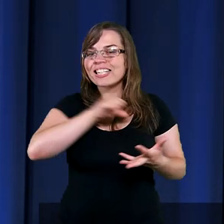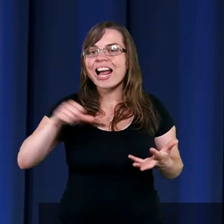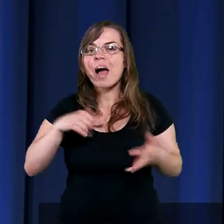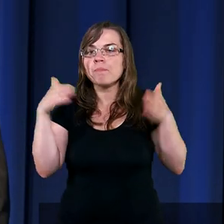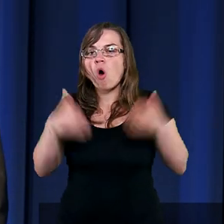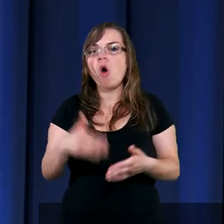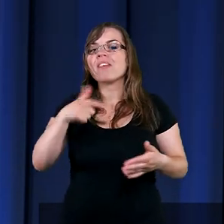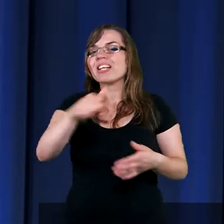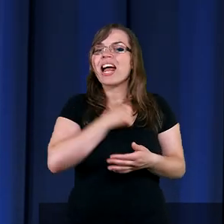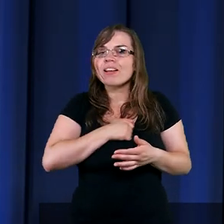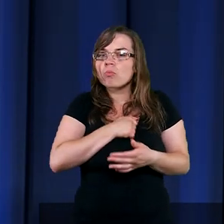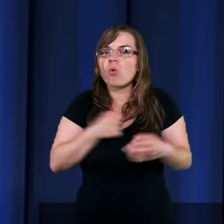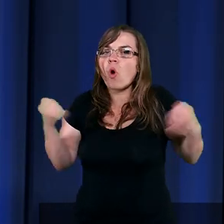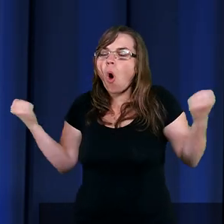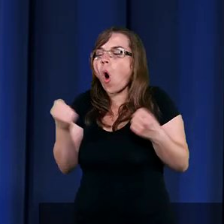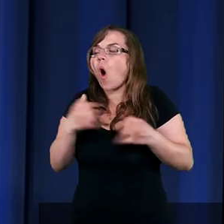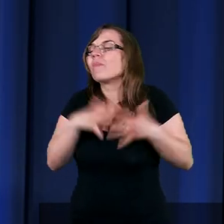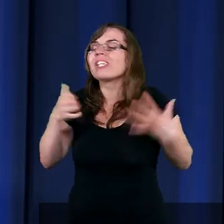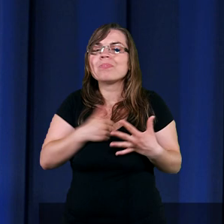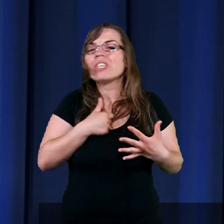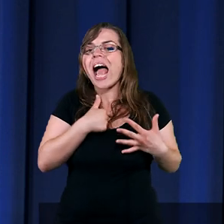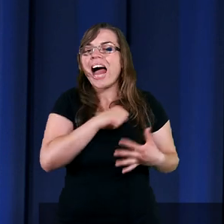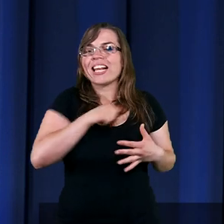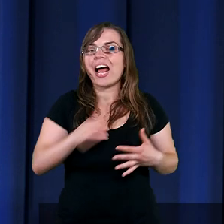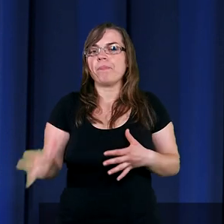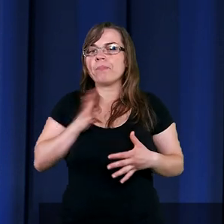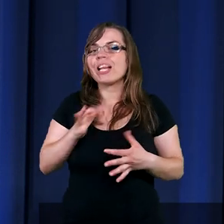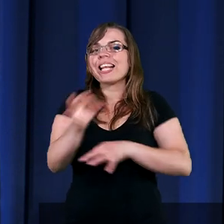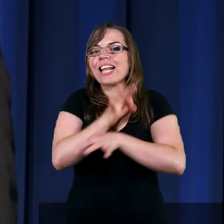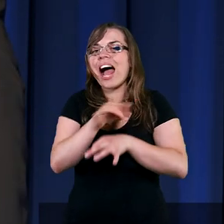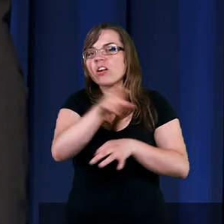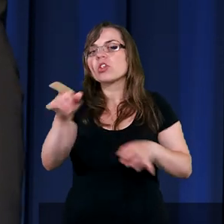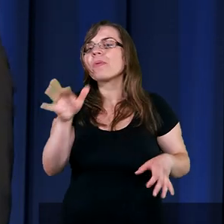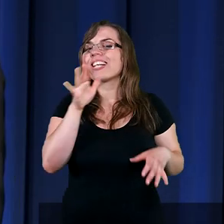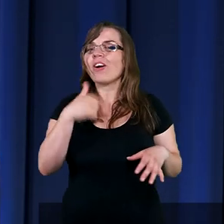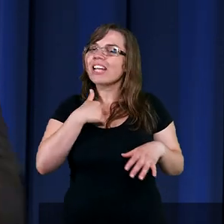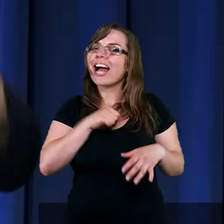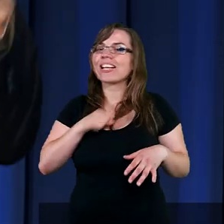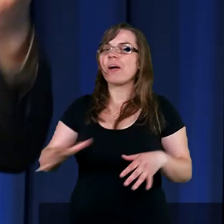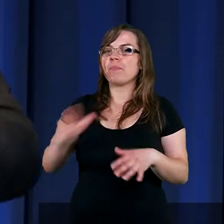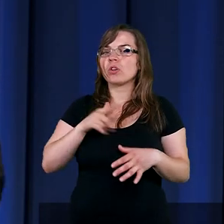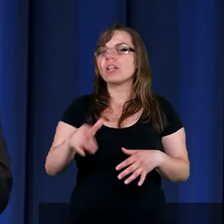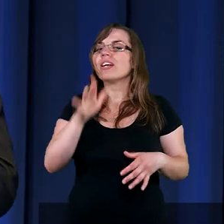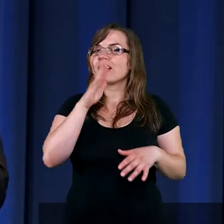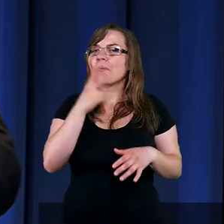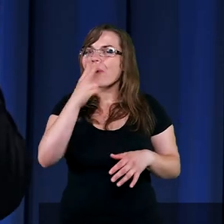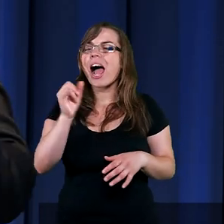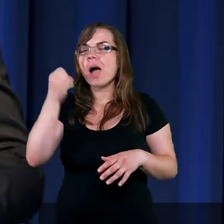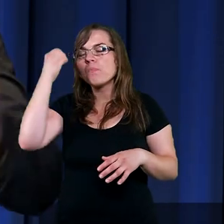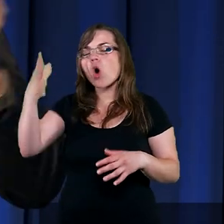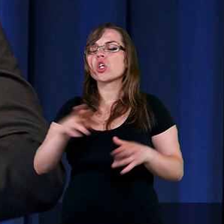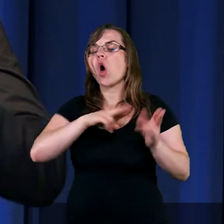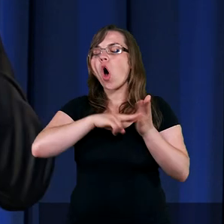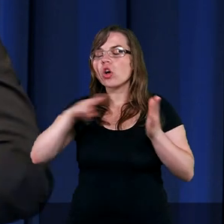smutek, ten ogromny smutek, ja sam przeżyję. I zaoszczędzimy go Izraelitom. Izraelici patrzyli, jak Mojżesz odchodzi. Jest